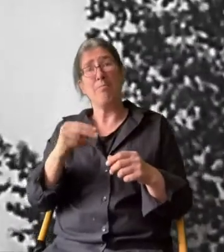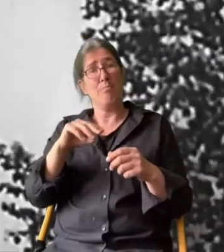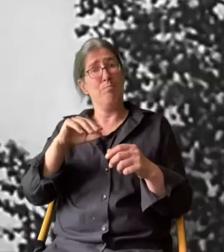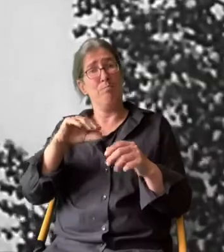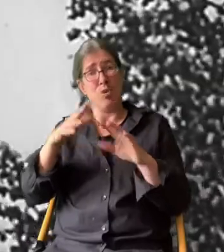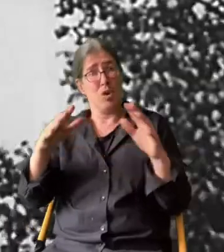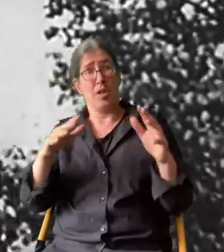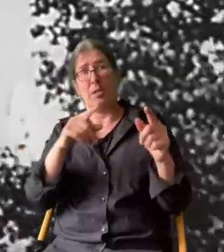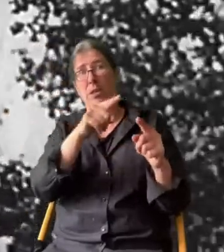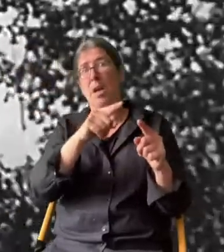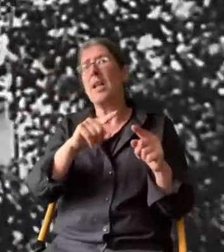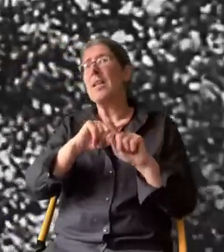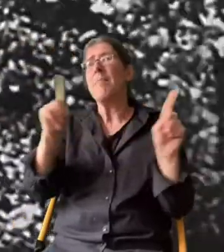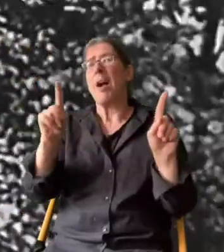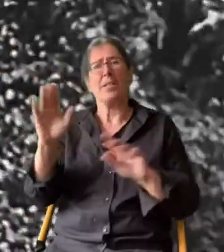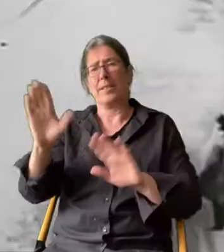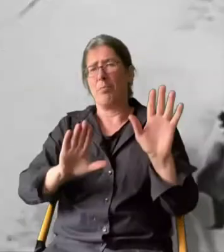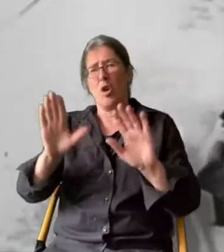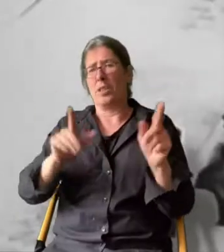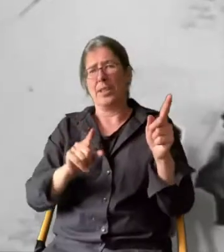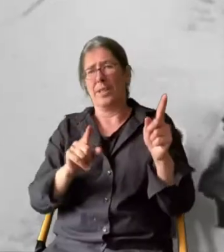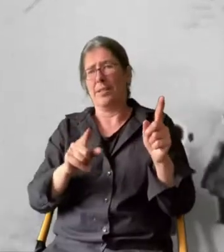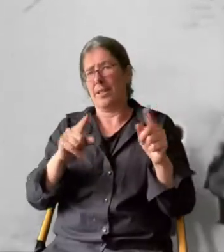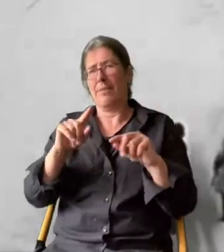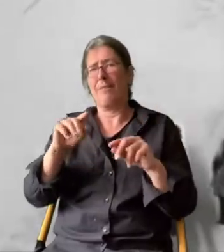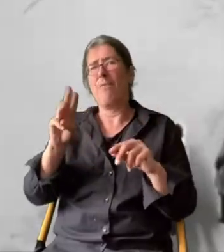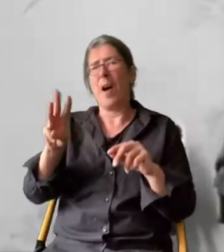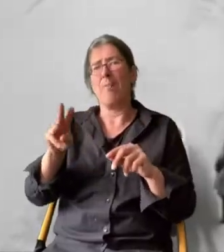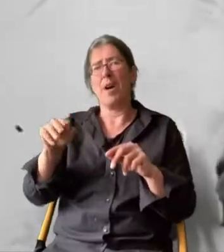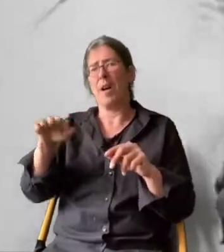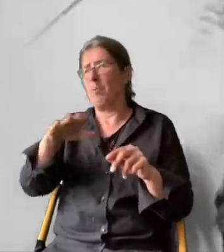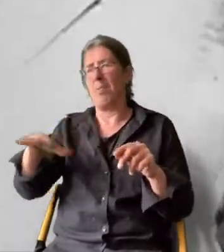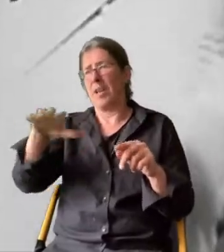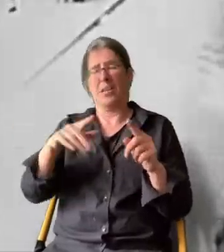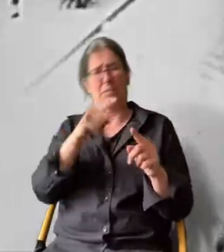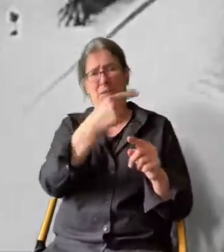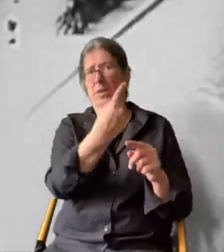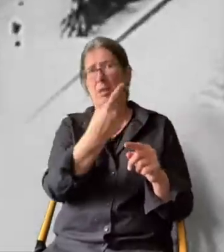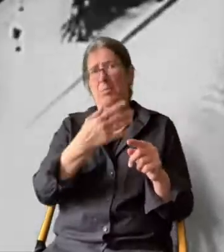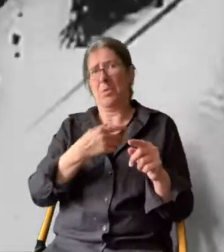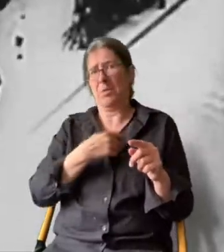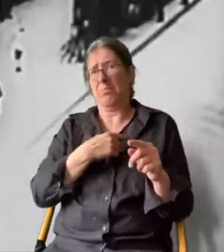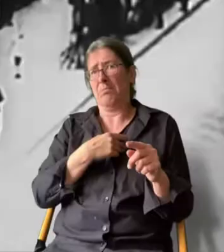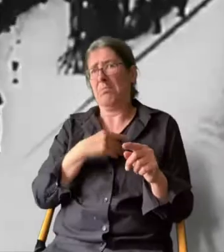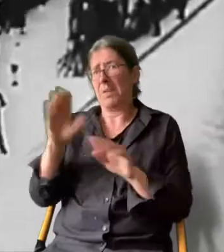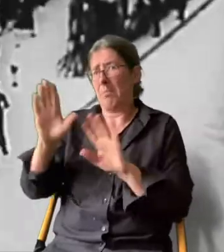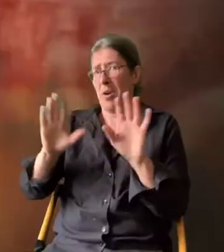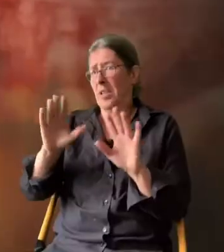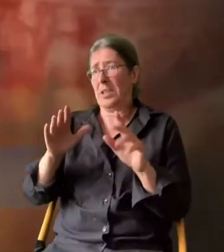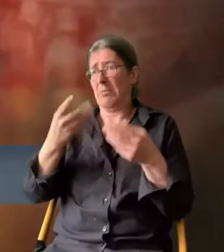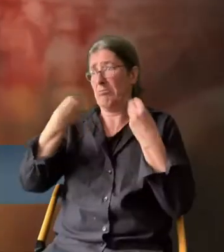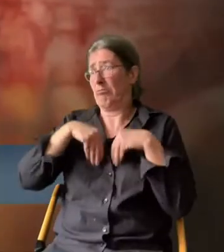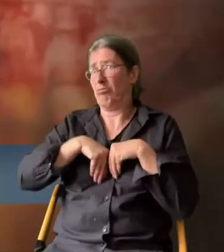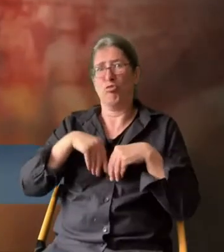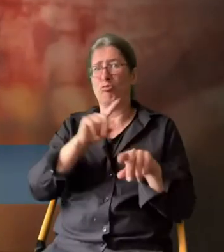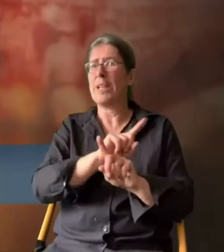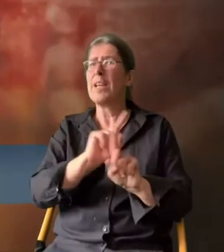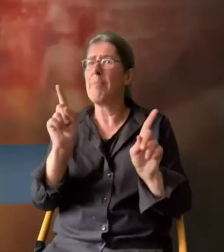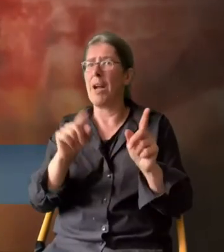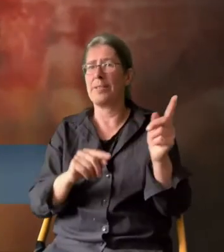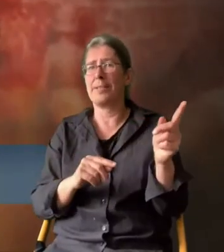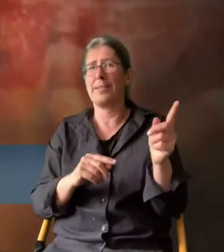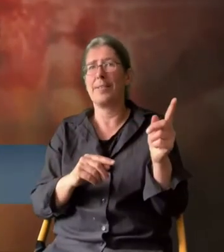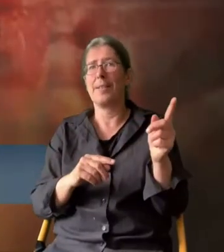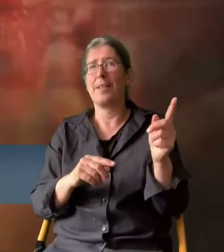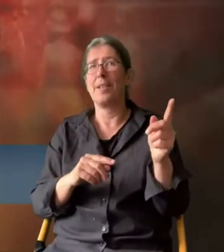Zäsur? Hindenburg ist mit dem Herzen nie in der Weimarer Republik angekommen. Er war keiner, der die Grundideen der parlamentarischen Demokratie verinnerlicht